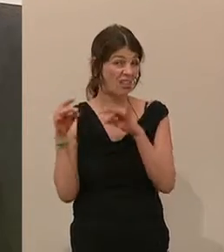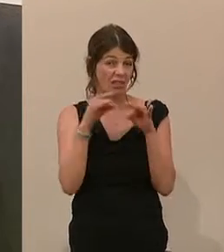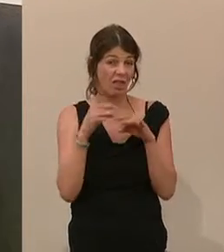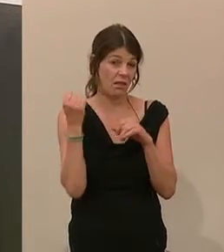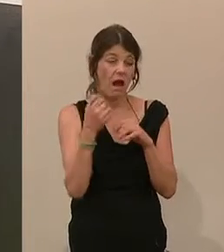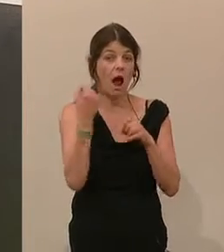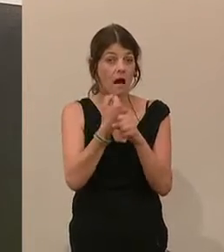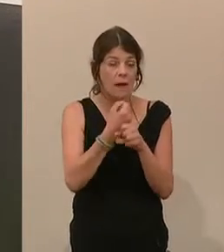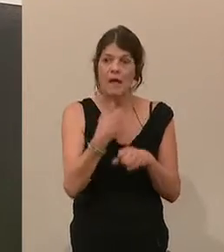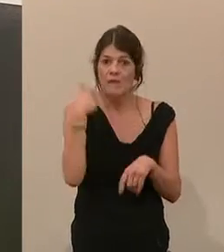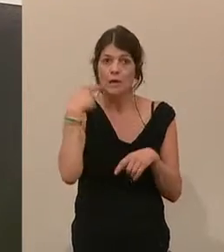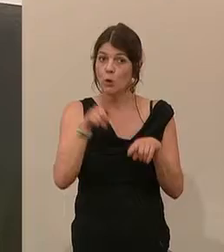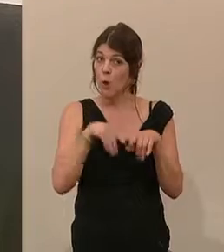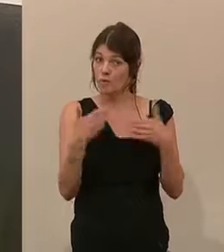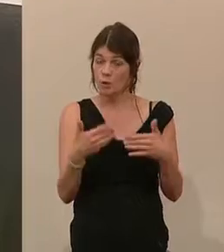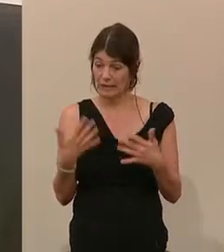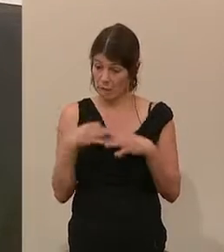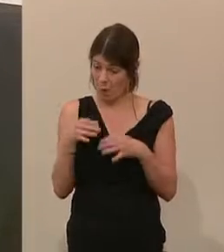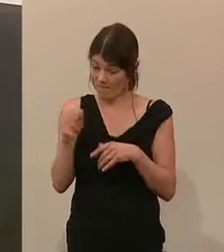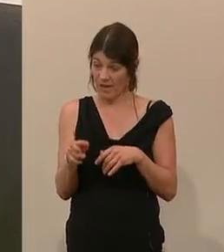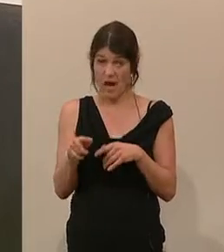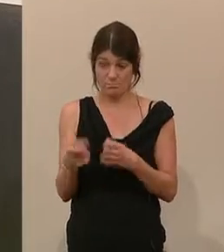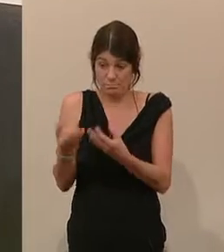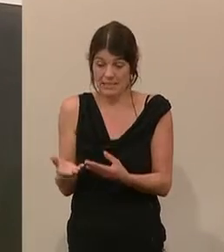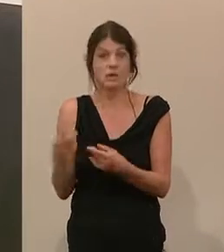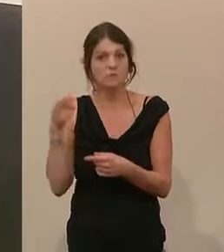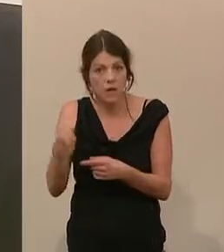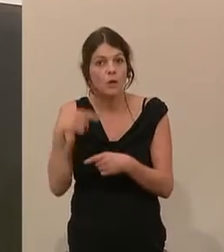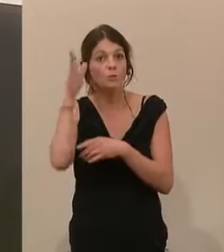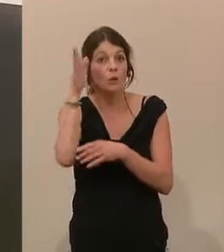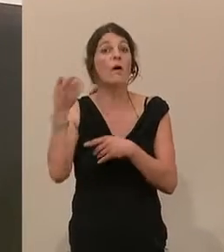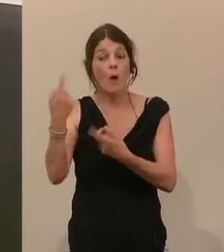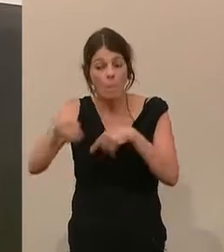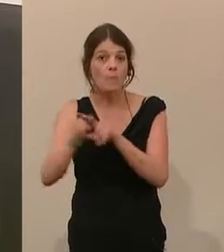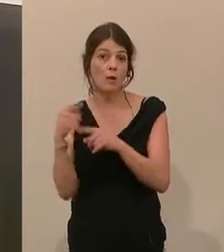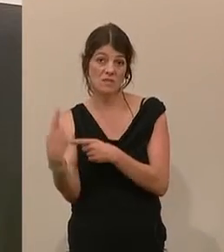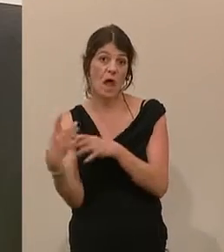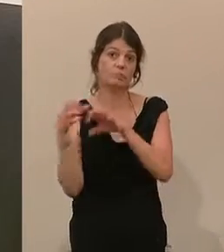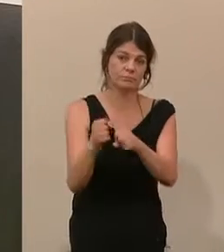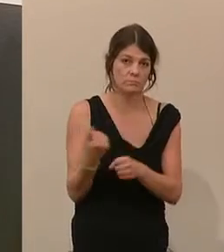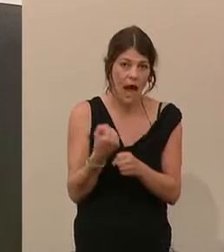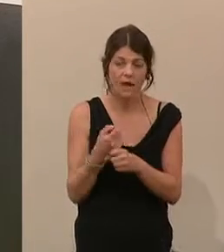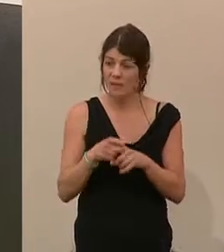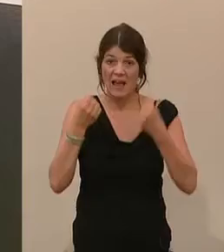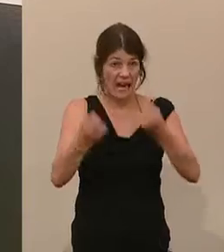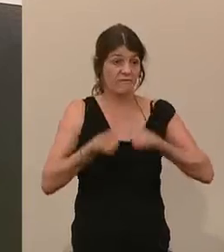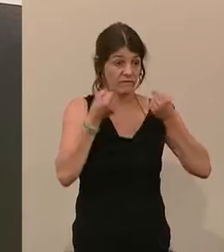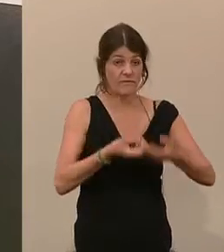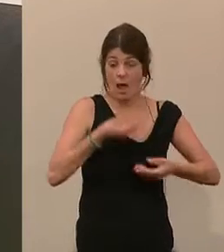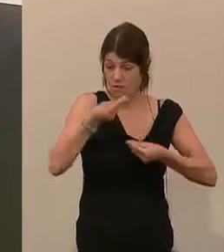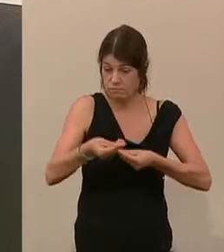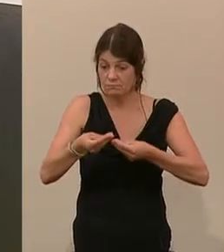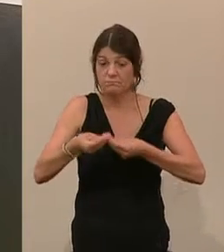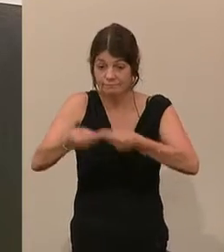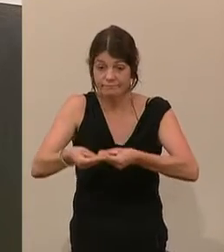beschäftigt, dass vielfach Opfer künftig wieder zu Tätern werden und aus dieser Gewalt-Weitergabe-Spirale